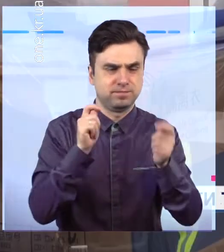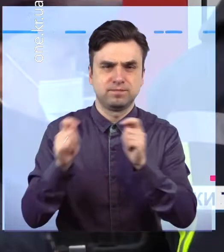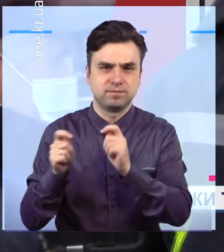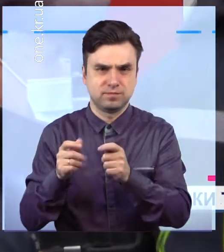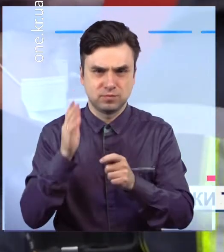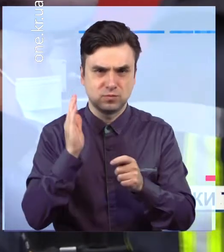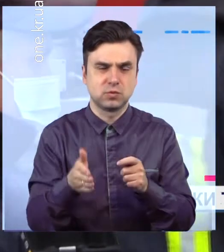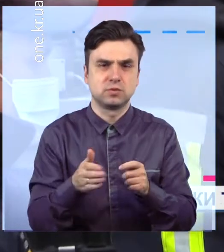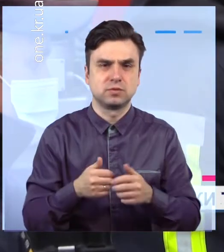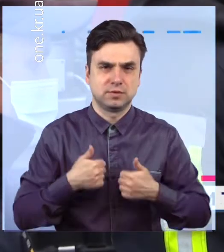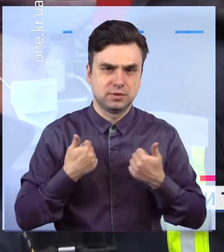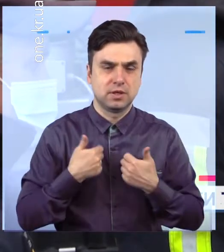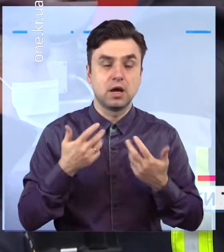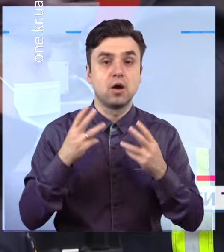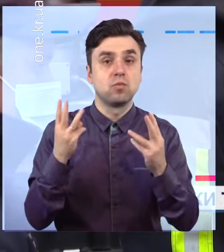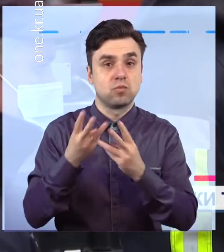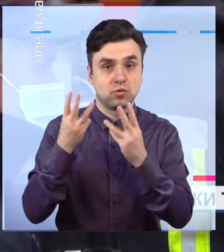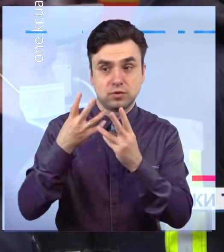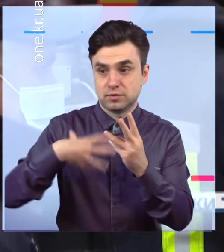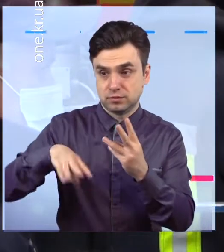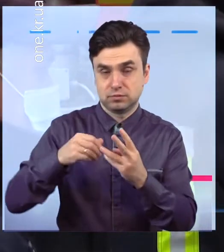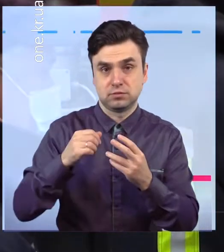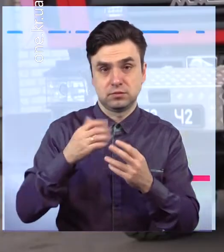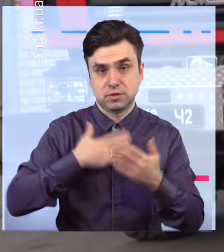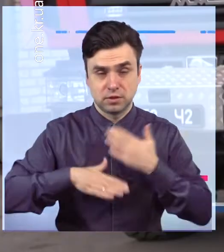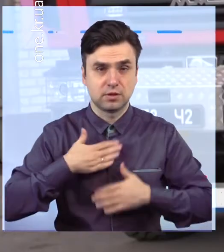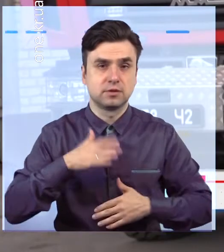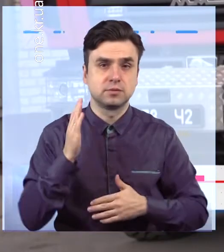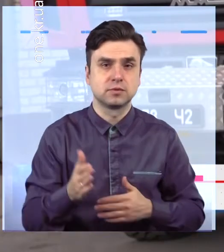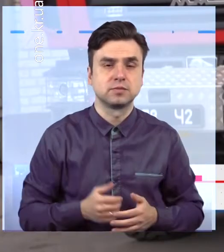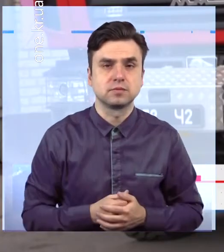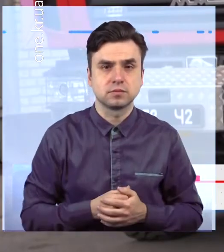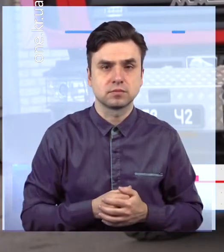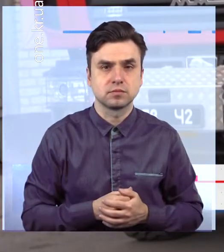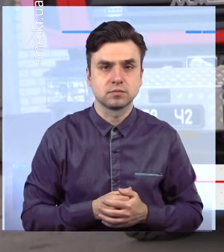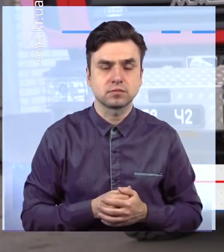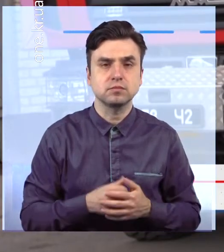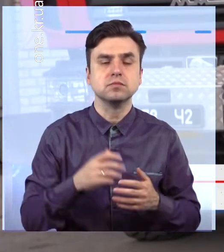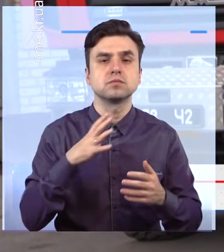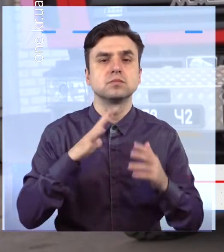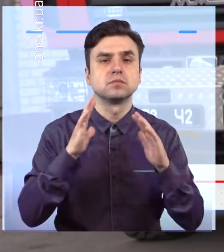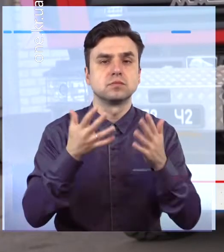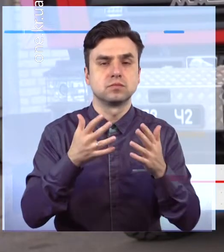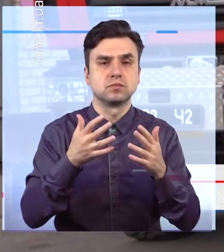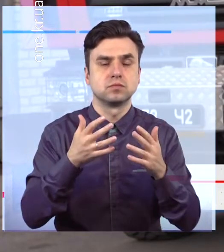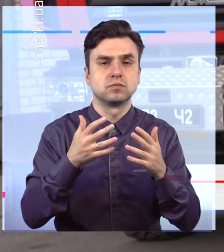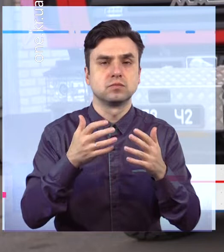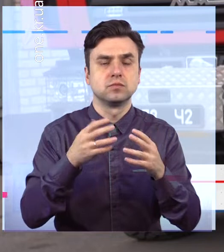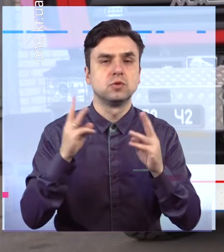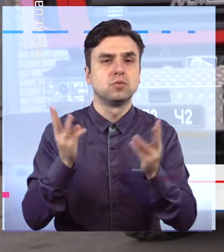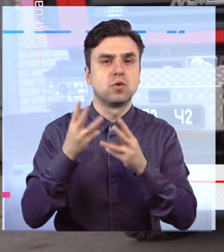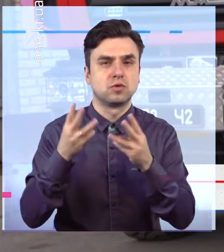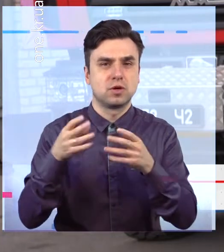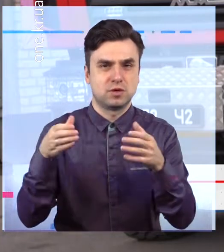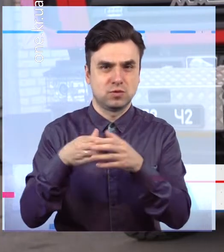челендж. Рятувальники будуть цьому тільки раді. Предісторія такова, що руководитель цієї пожежної частини сказав, що, к сожалению,